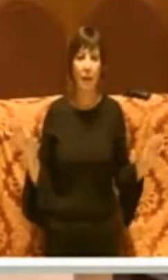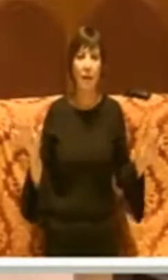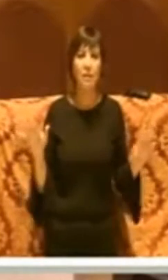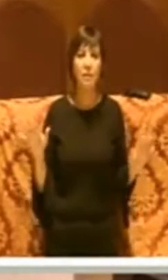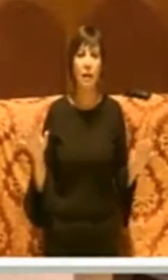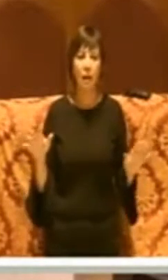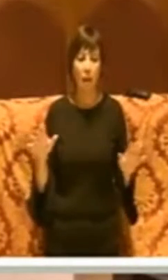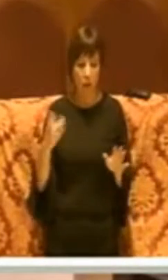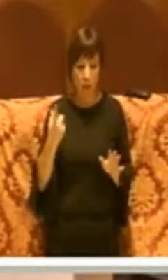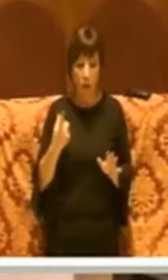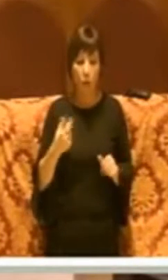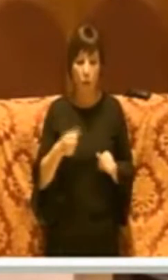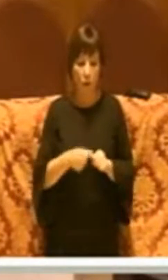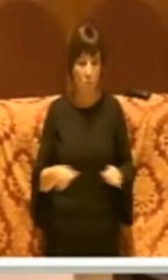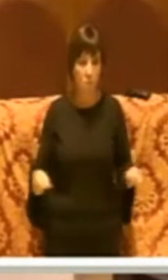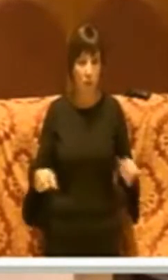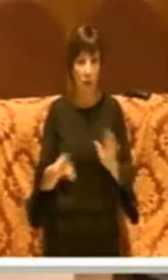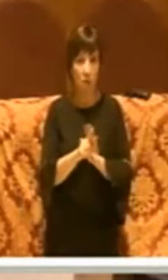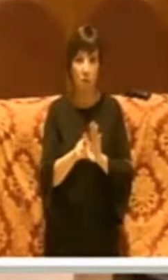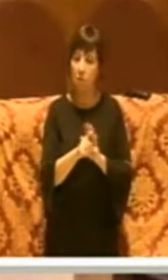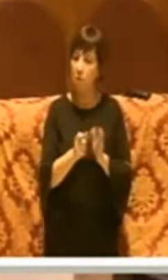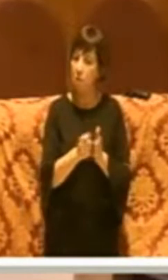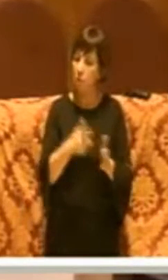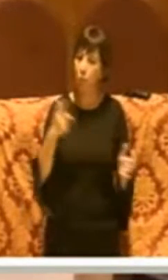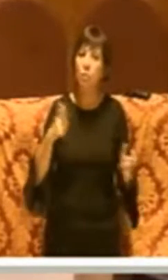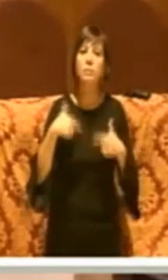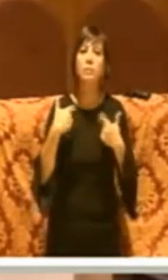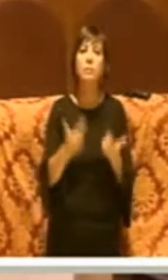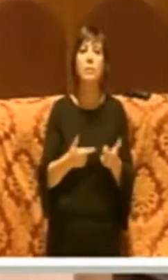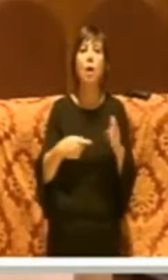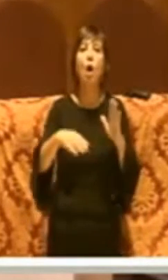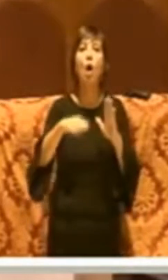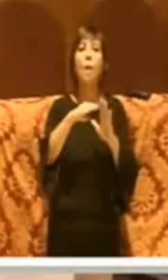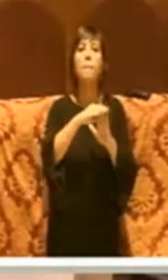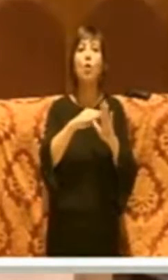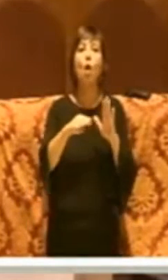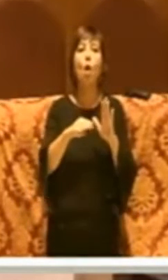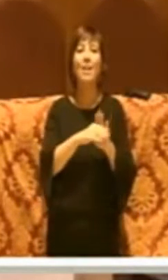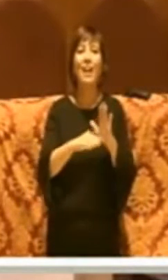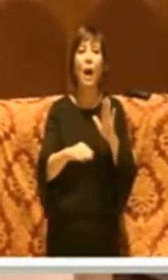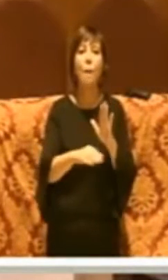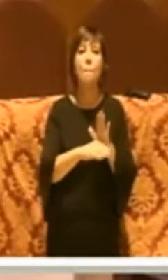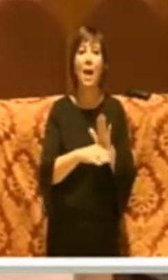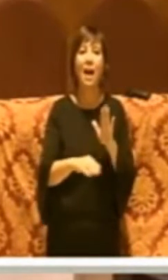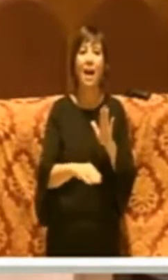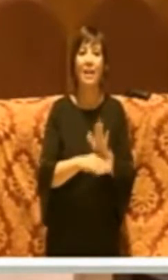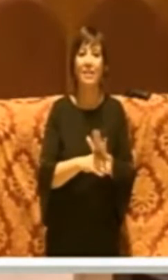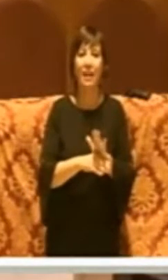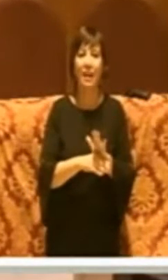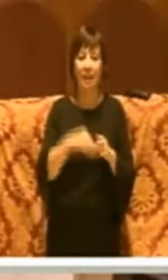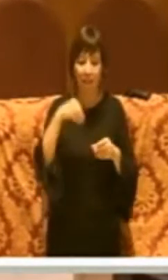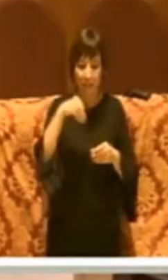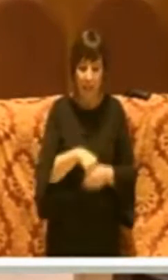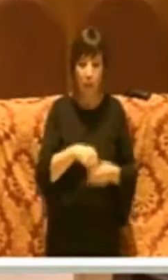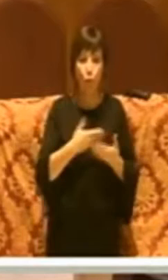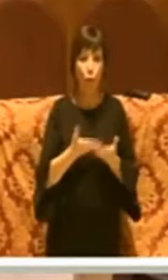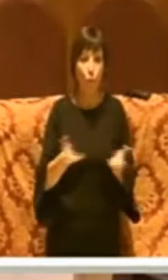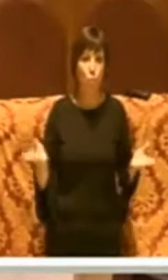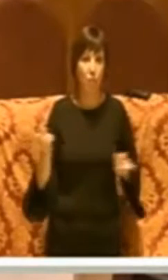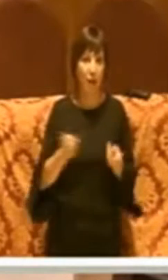istituto importante perché, appunto, permetteva di programmare alla pubblica amministrazione.